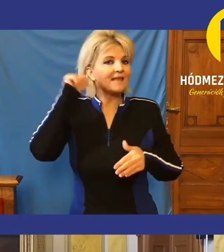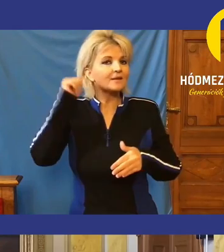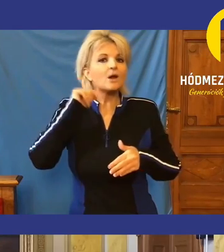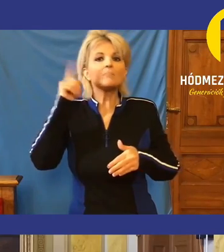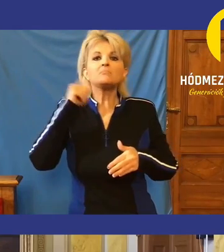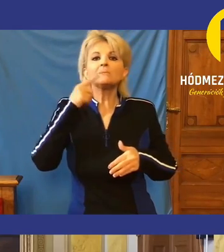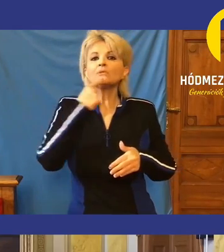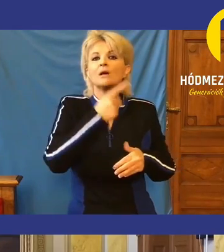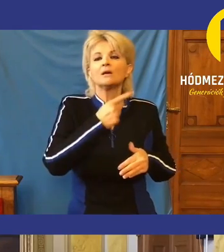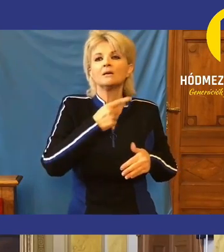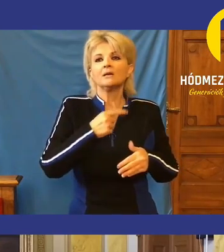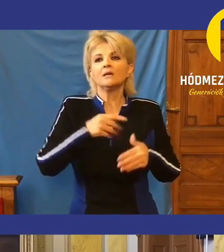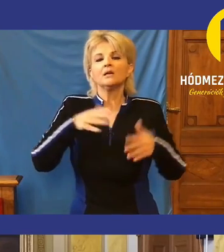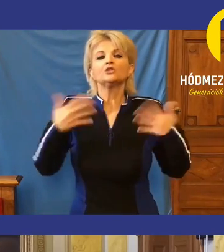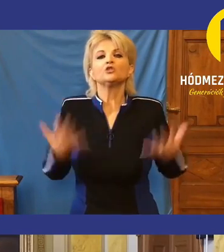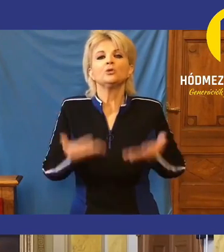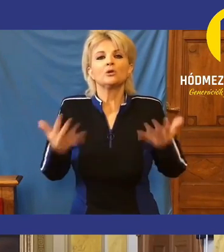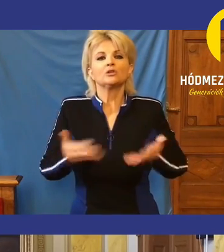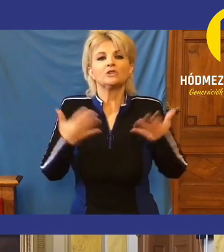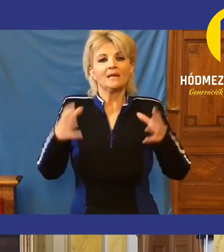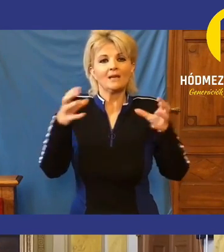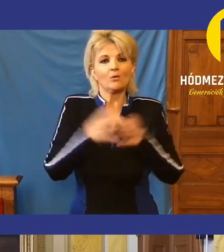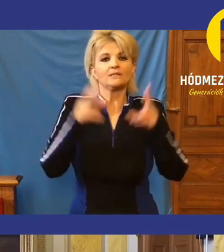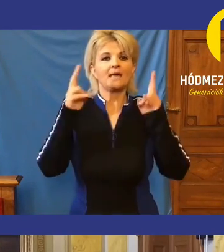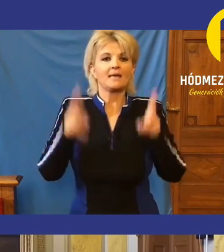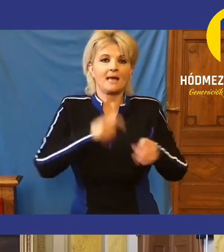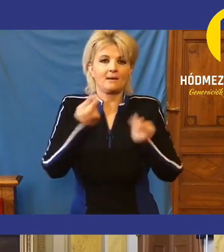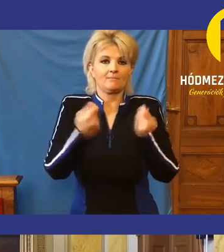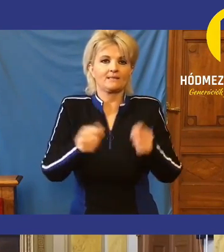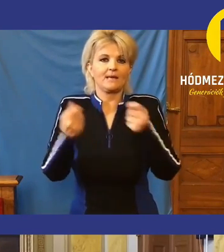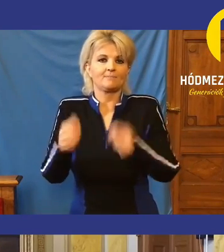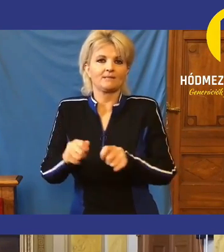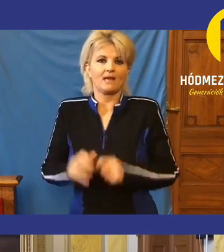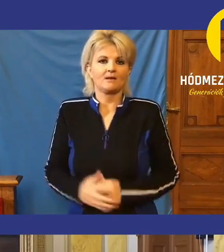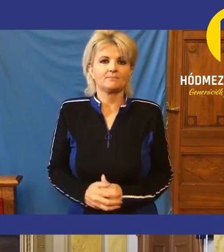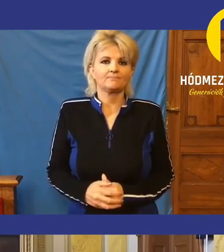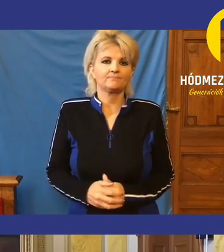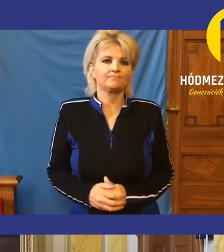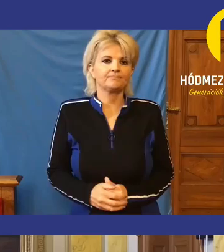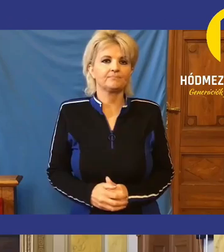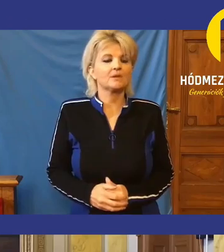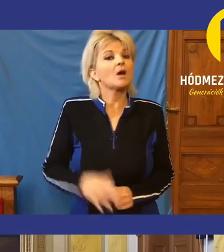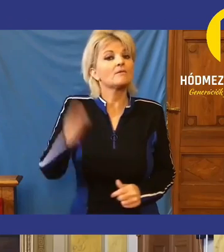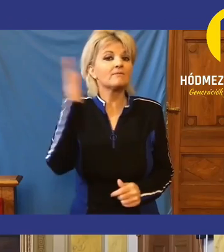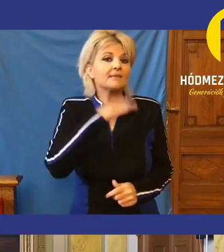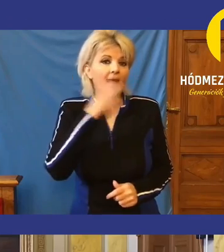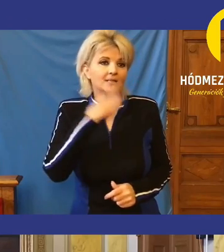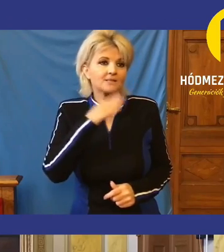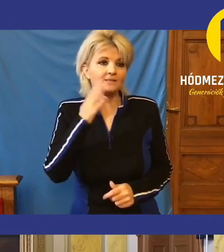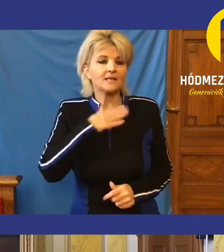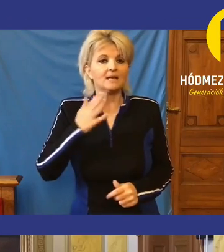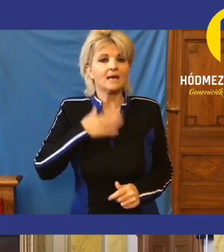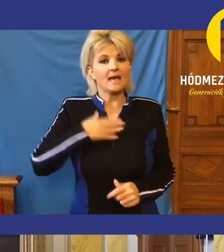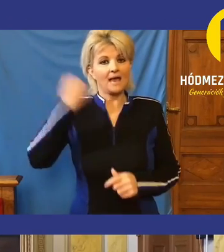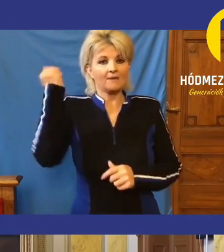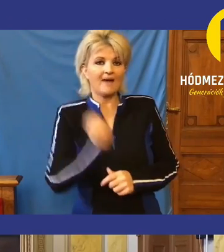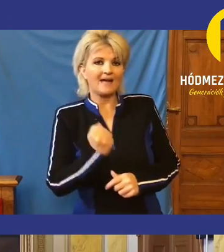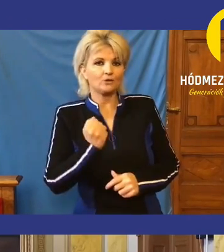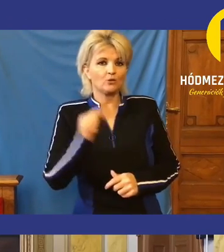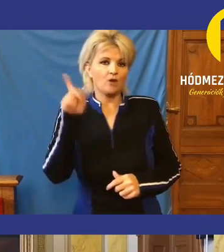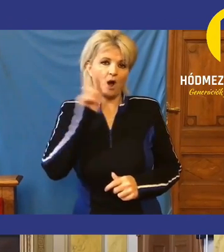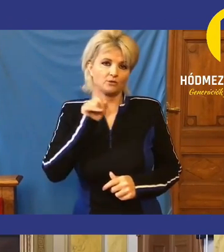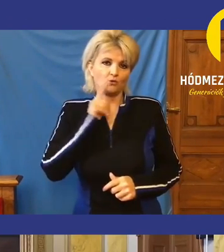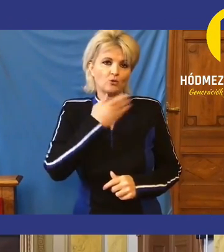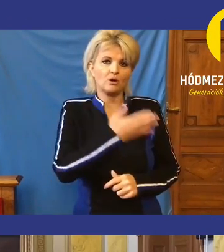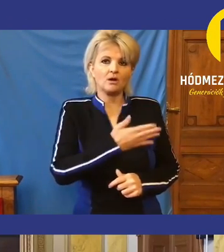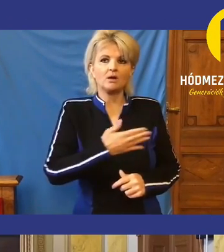terjesztettek elő? Az, hogy sürgőségi osztályokat kéne bezárni. Tetszik érteni? A Fidesz. Engem vádolt hazugmódon azzal,